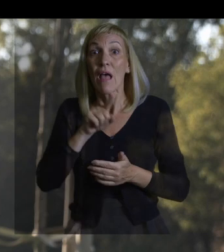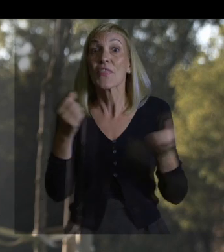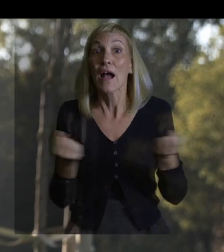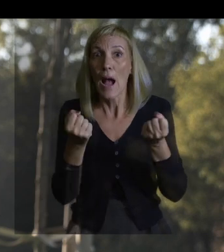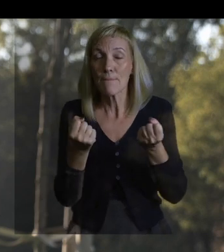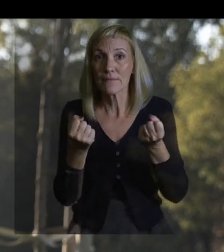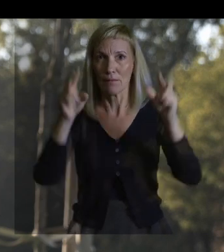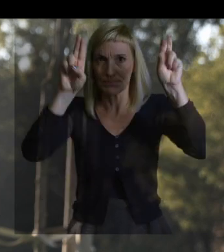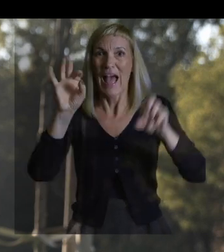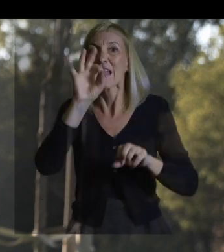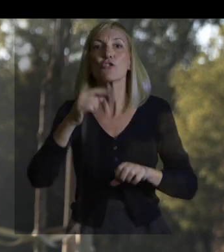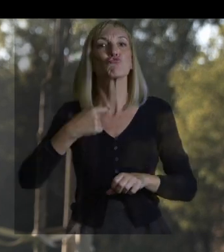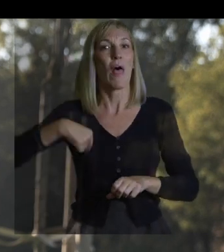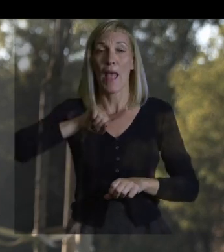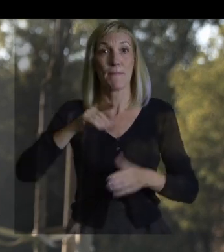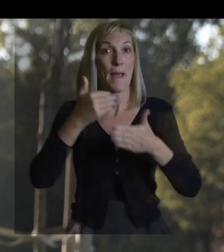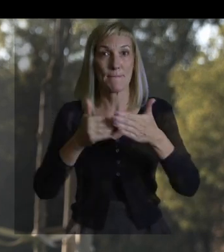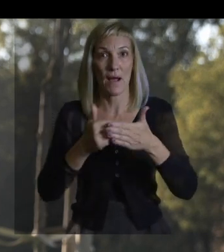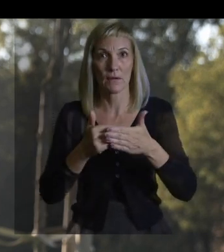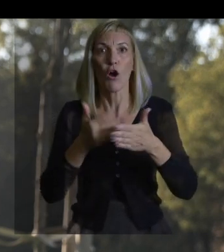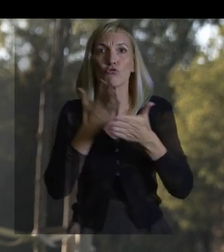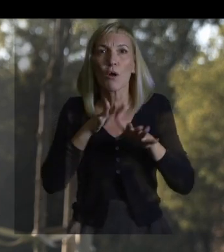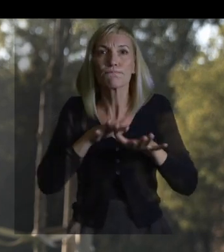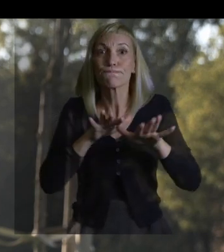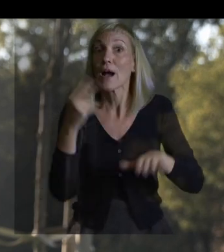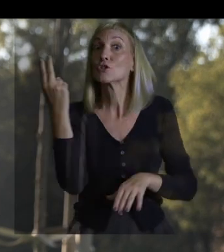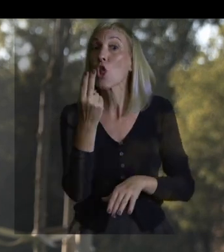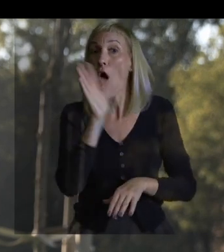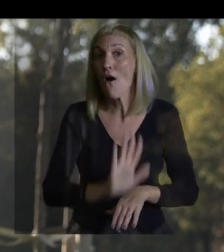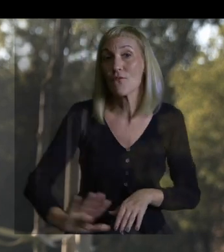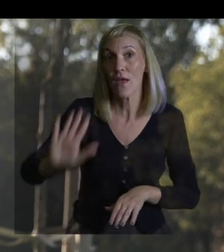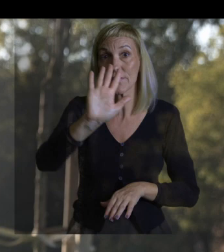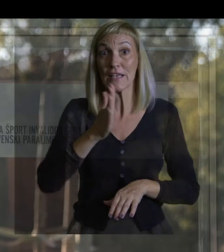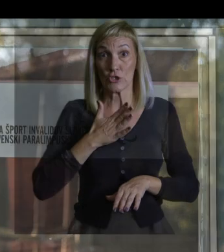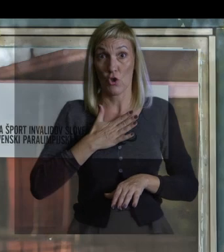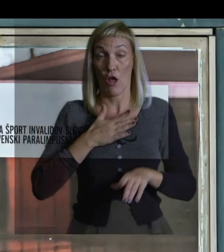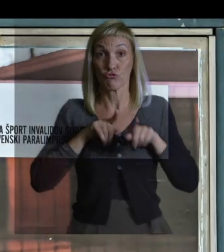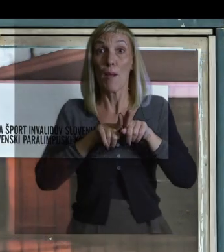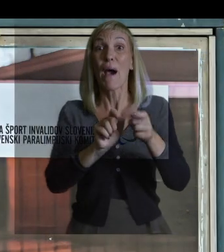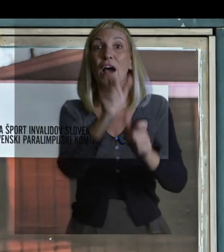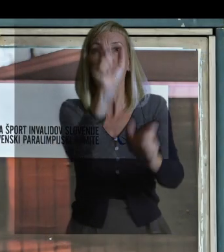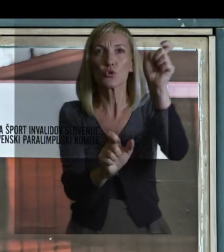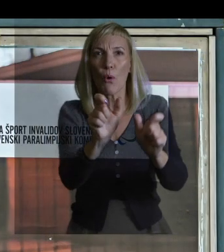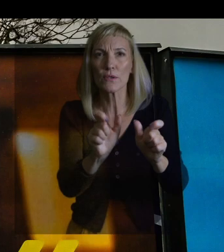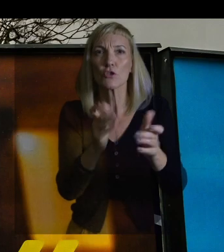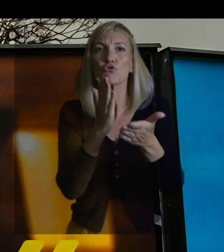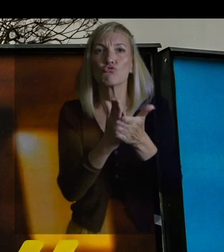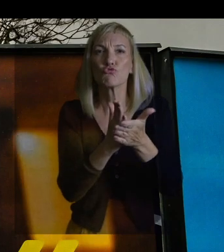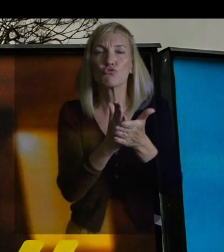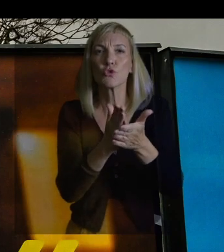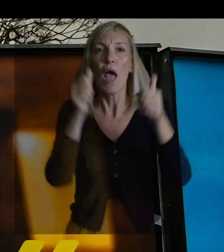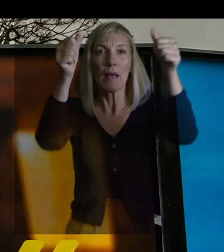Kampanja Nič mi ne manjka se je pojavila po vsej Sloveniji, tako da so bili naši parašportniki